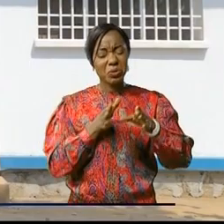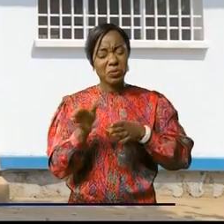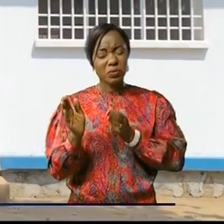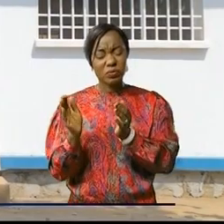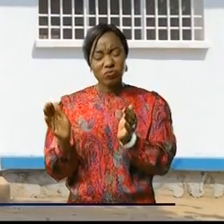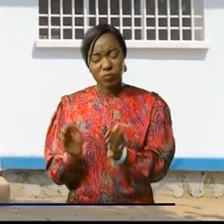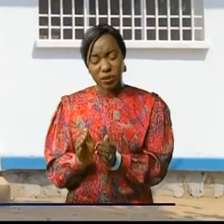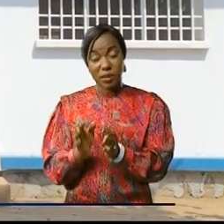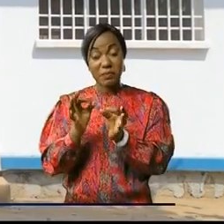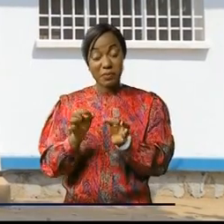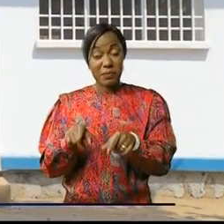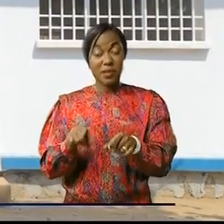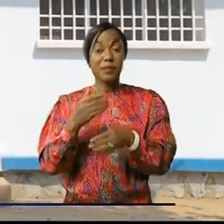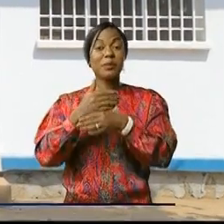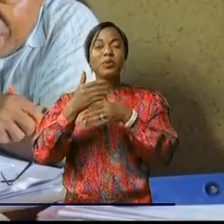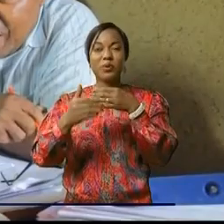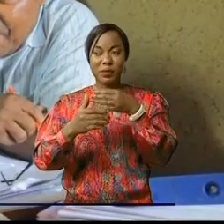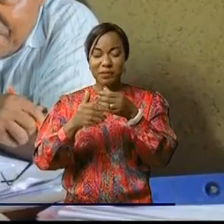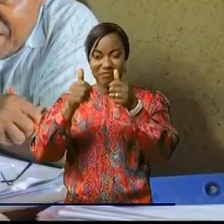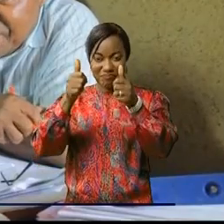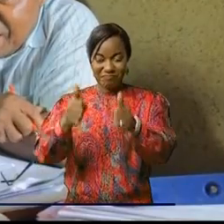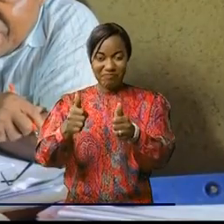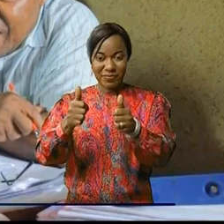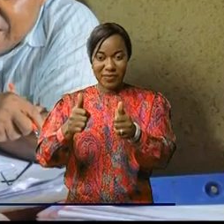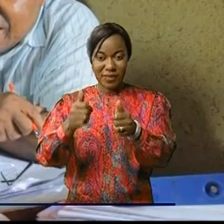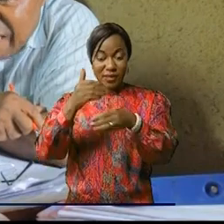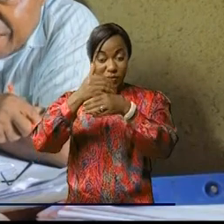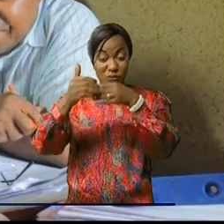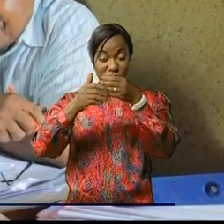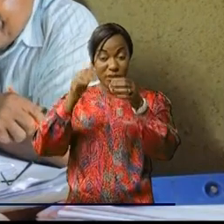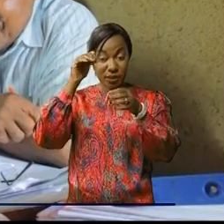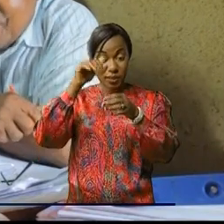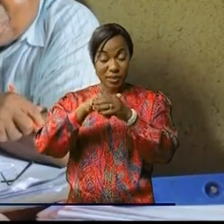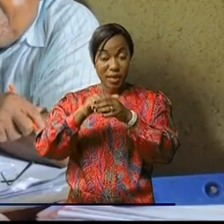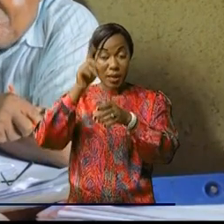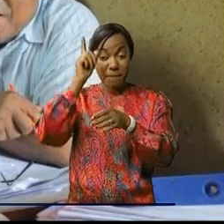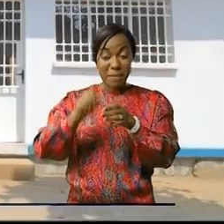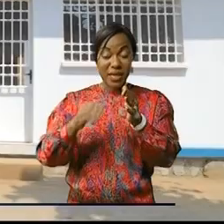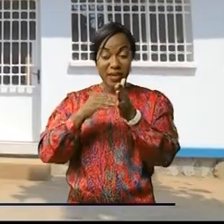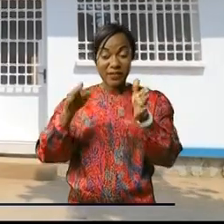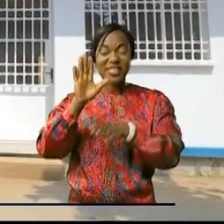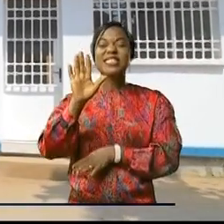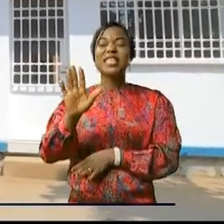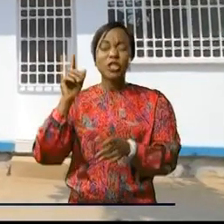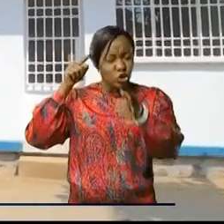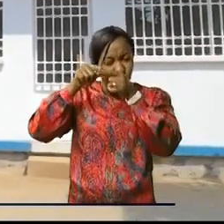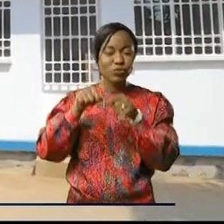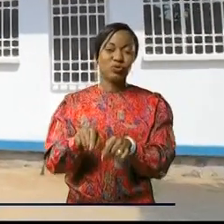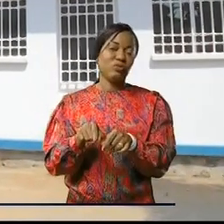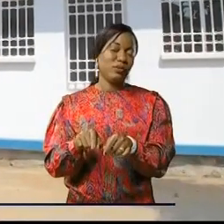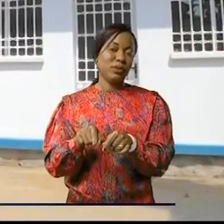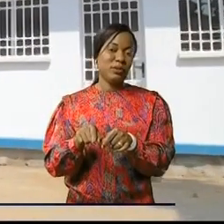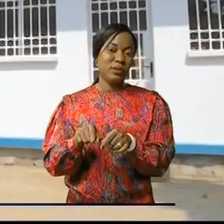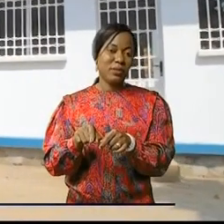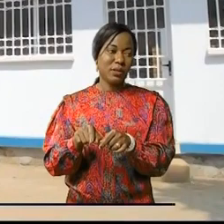Cette prison a été construite à 1905 jusqu'à aujourd'hui. Presque toutes les missions sont